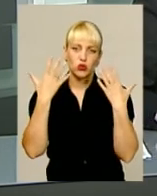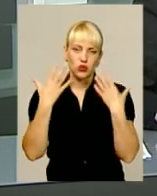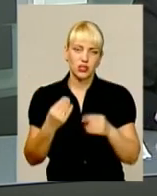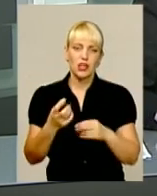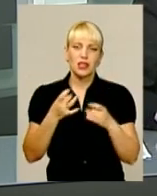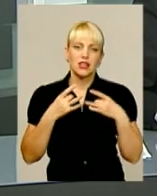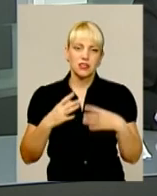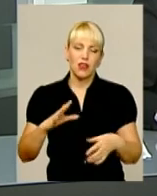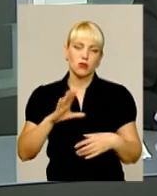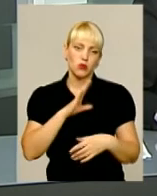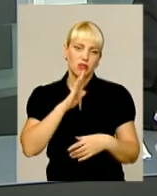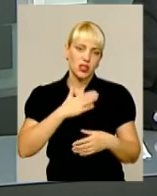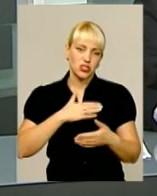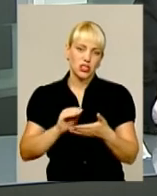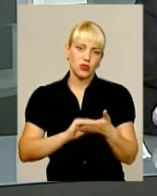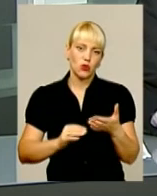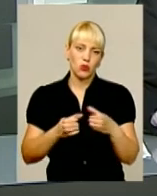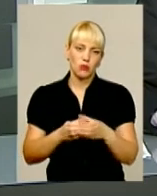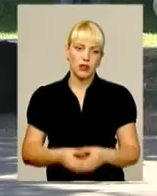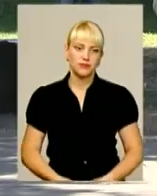побувала і наша знімальна група.